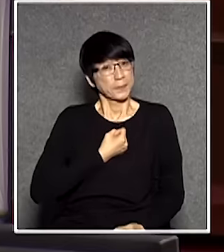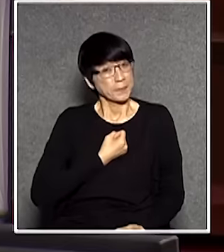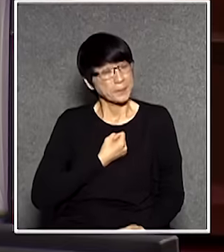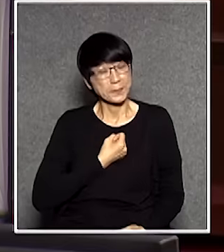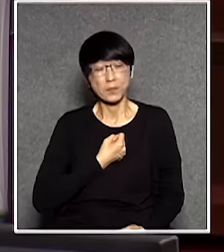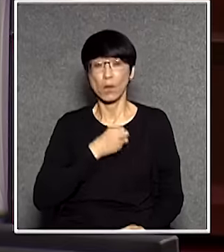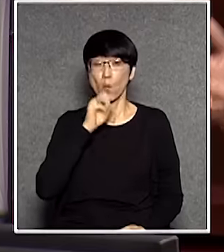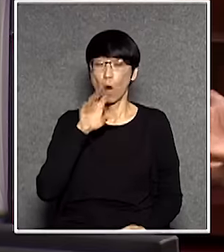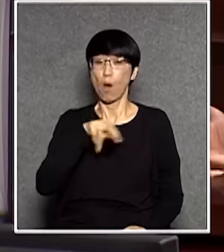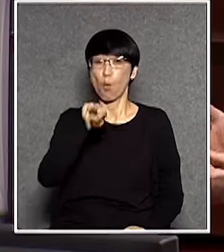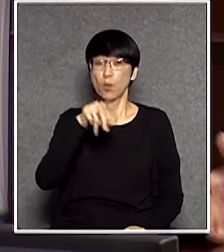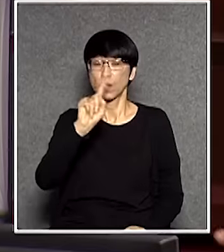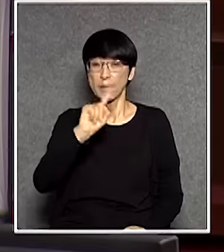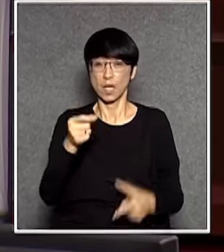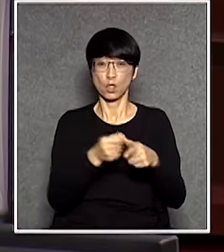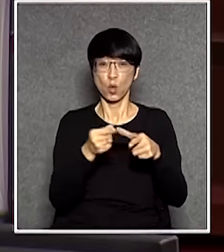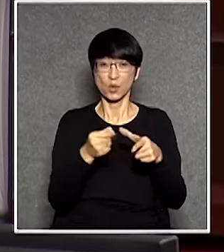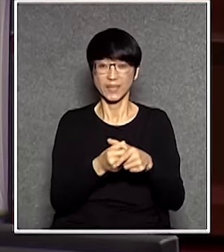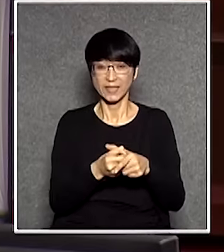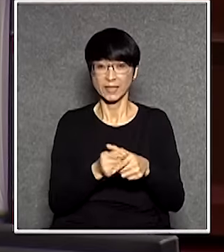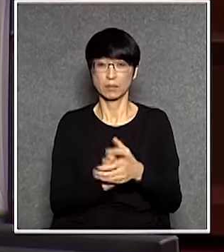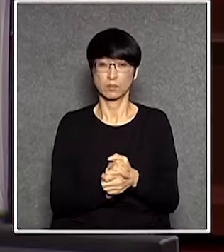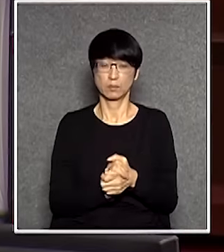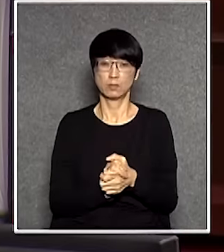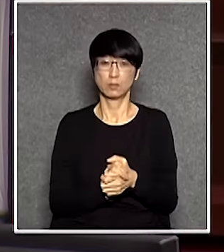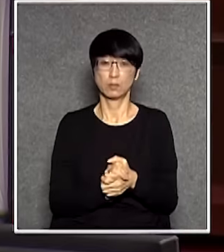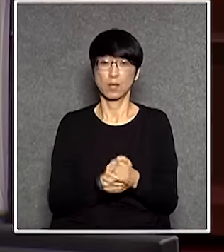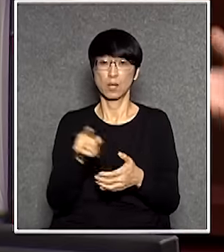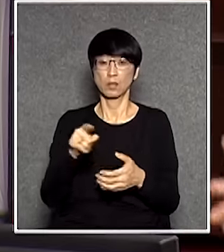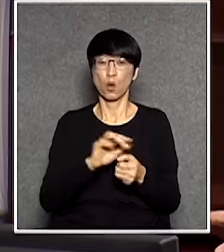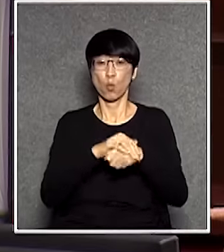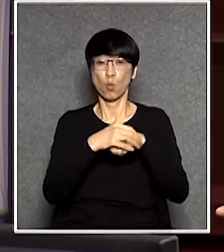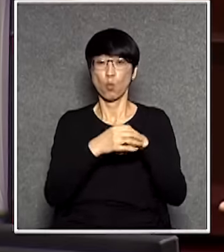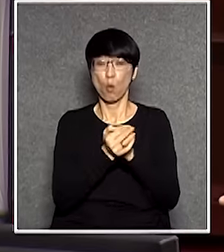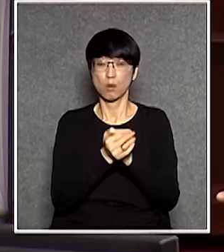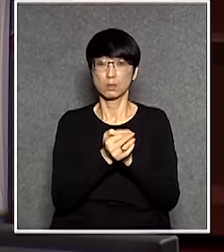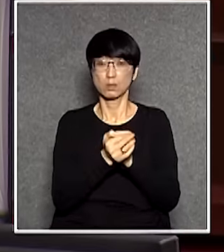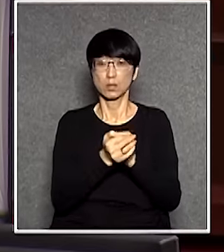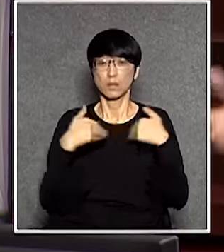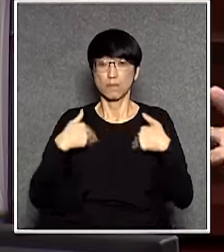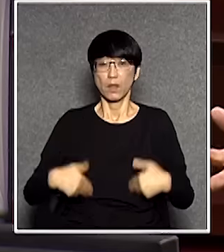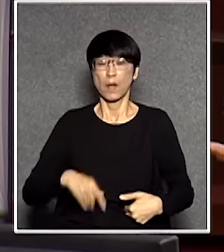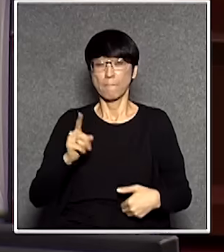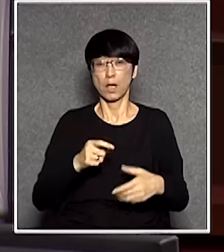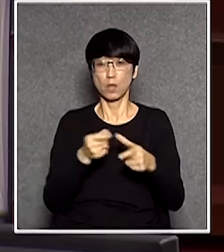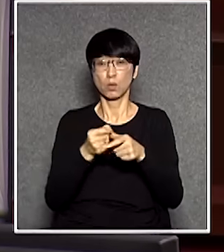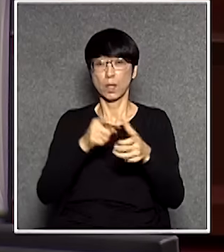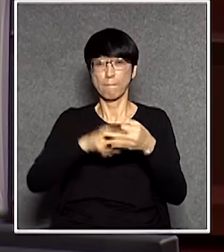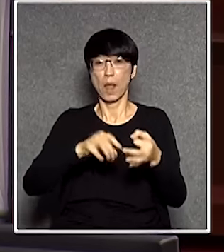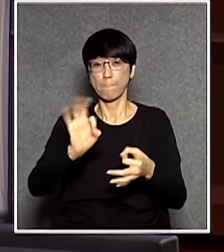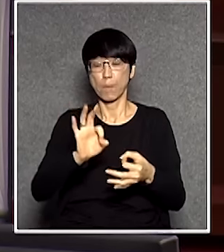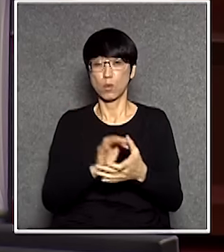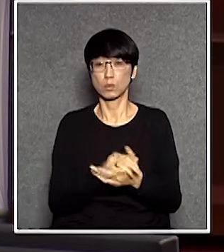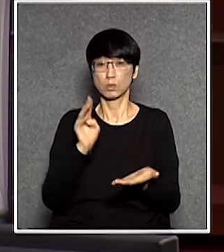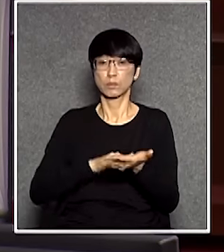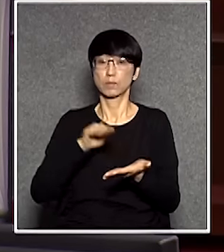找了哪間公司那間公司是說國籍的連公司名字都沒有接著我們又給他